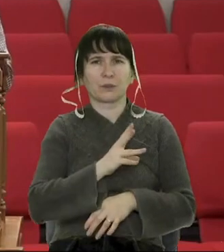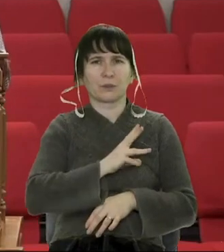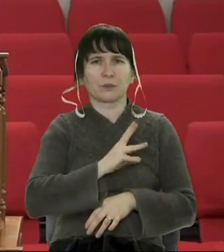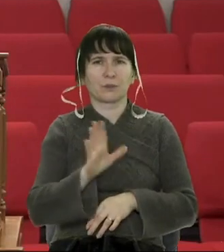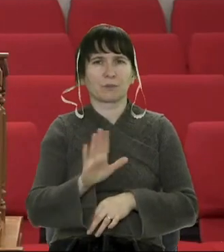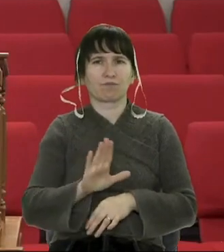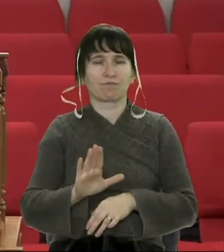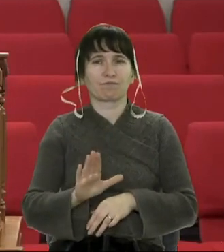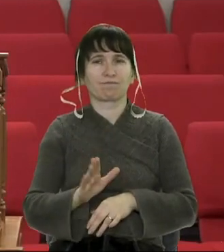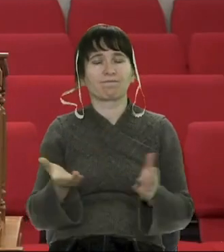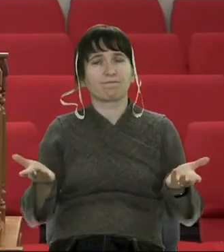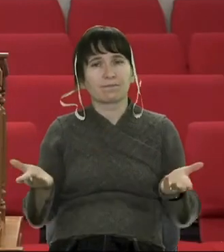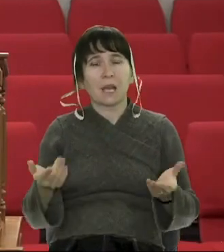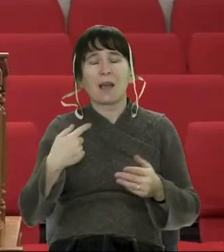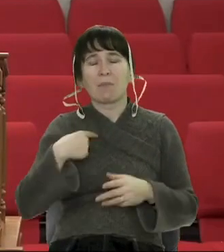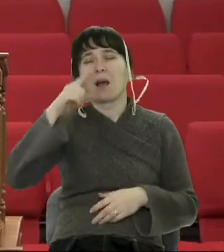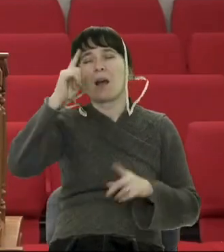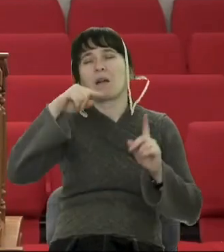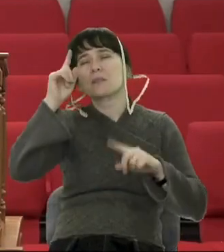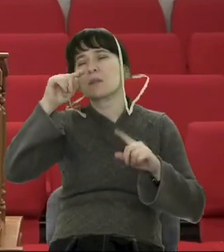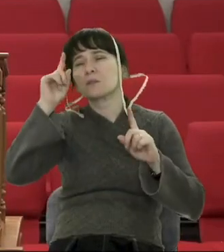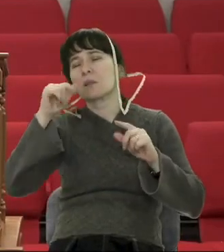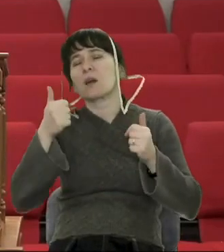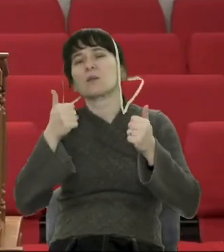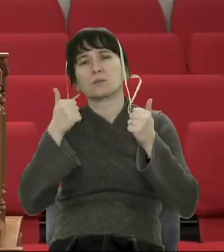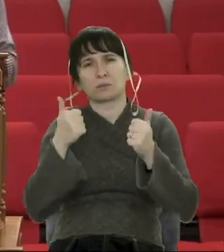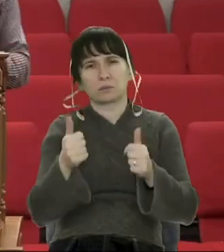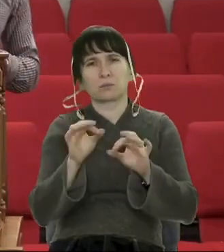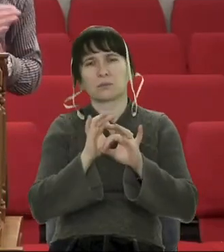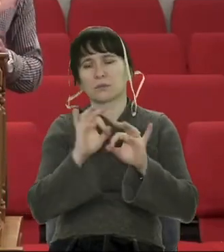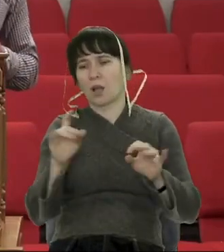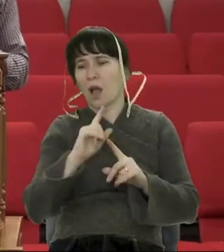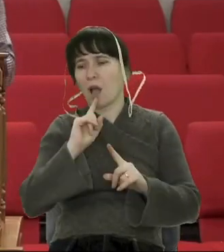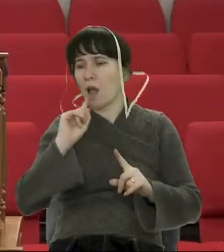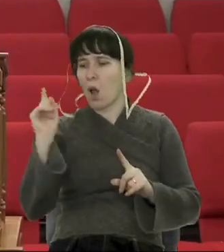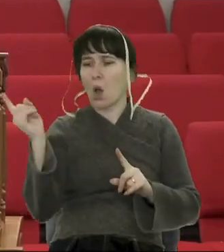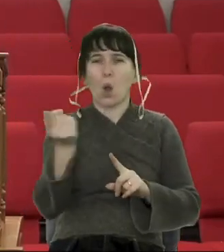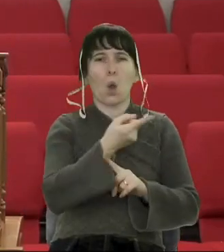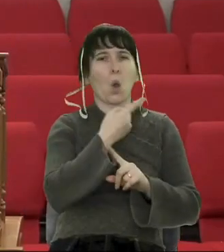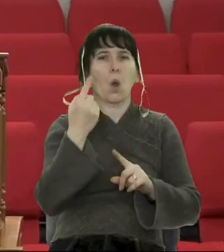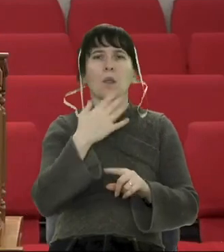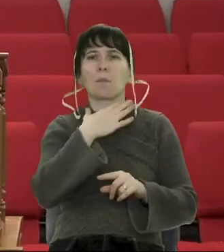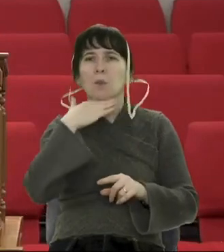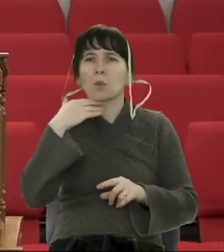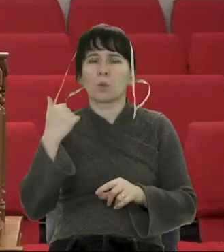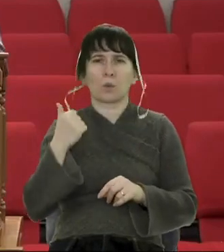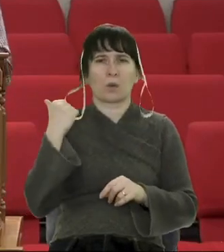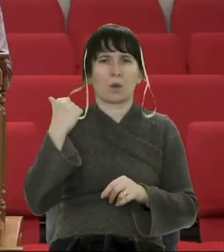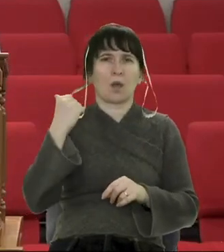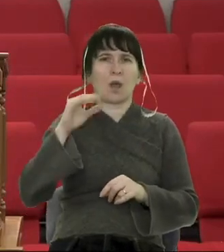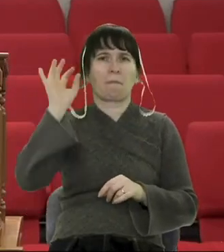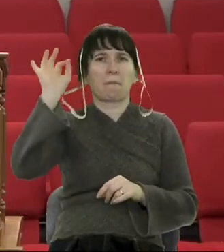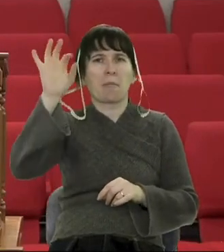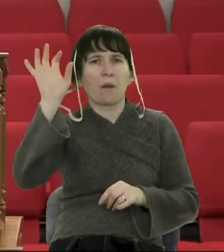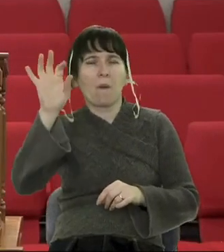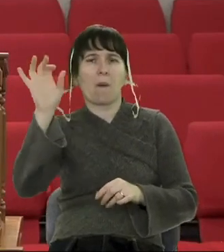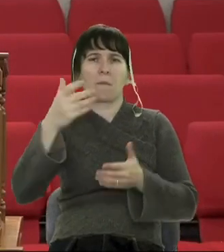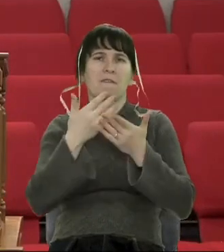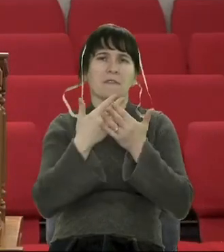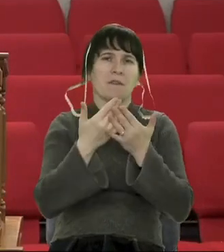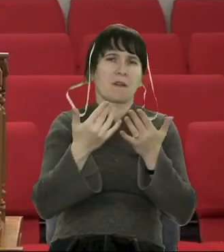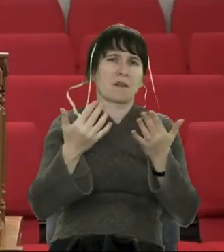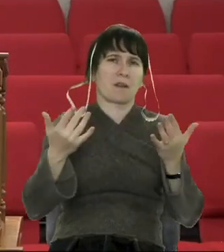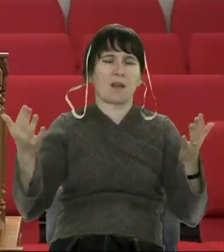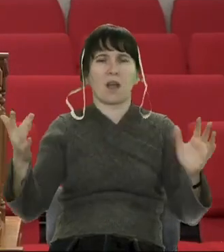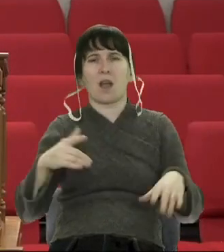Ми багато що можемо знати. І погодьтеся, на протязі року скільки лунає проповідей з кафедри. Скільки ми чуємо